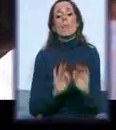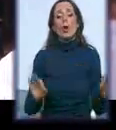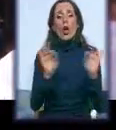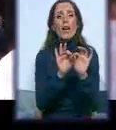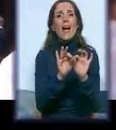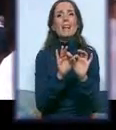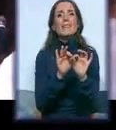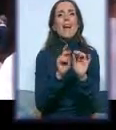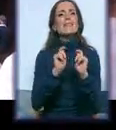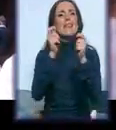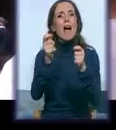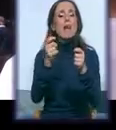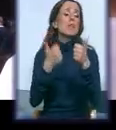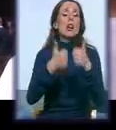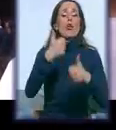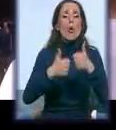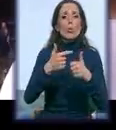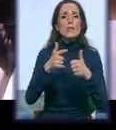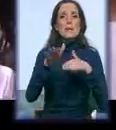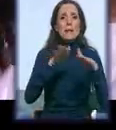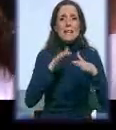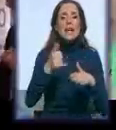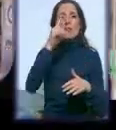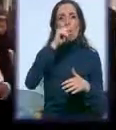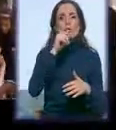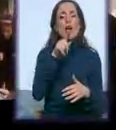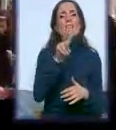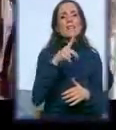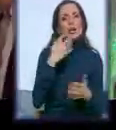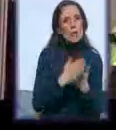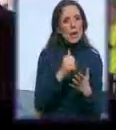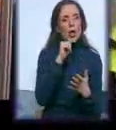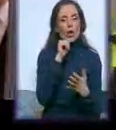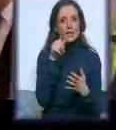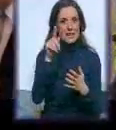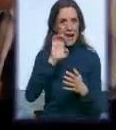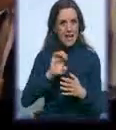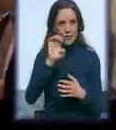konkursi ministarstva ili opštine Ali bilo je organizacije i za evropske integracije? Jesi, imali smo i te programe